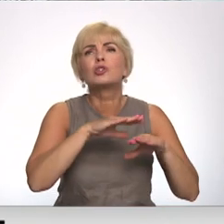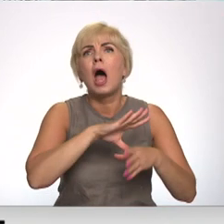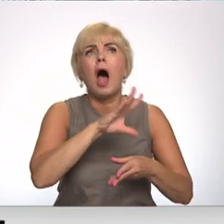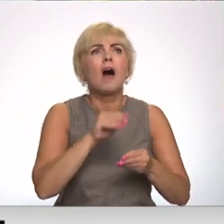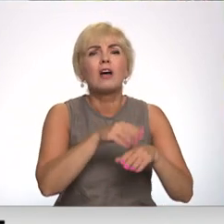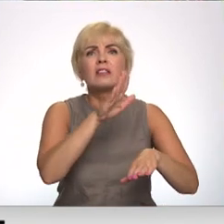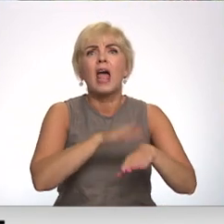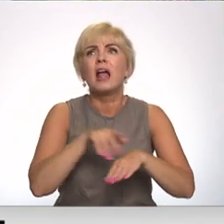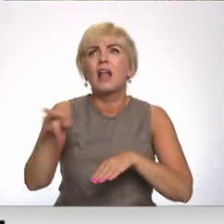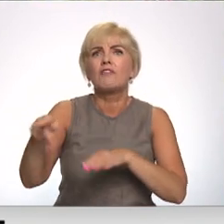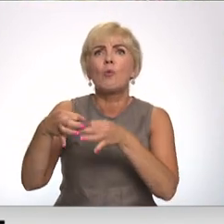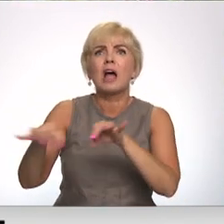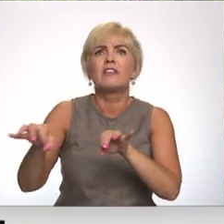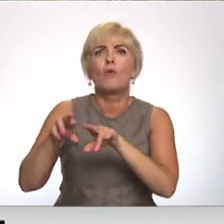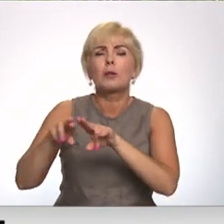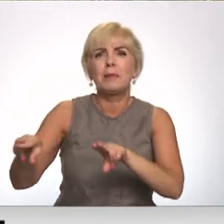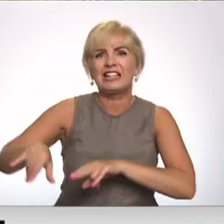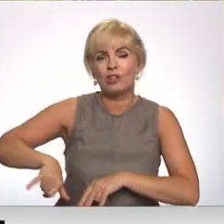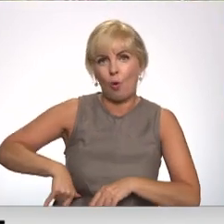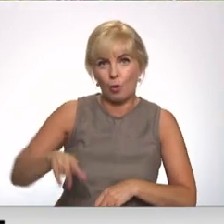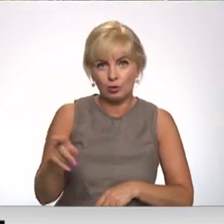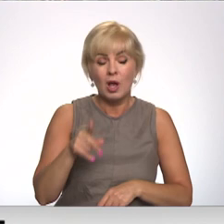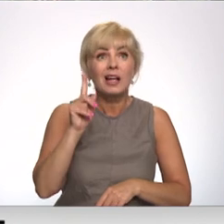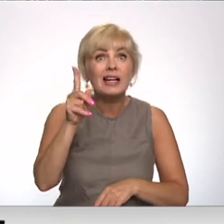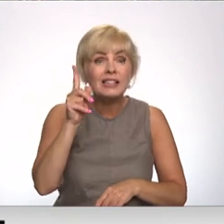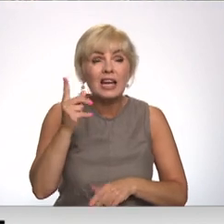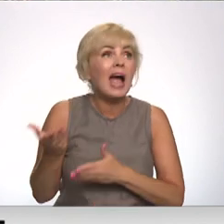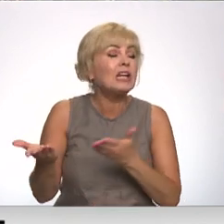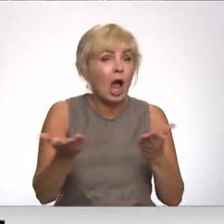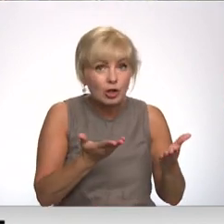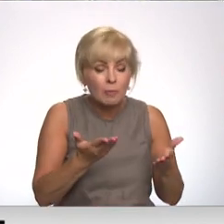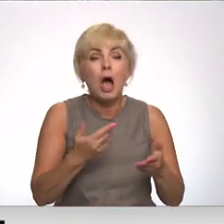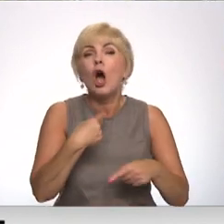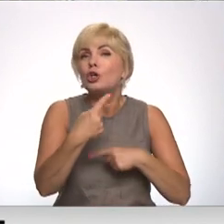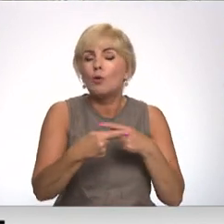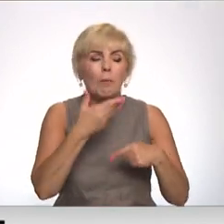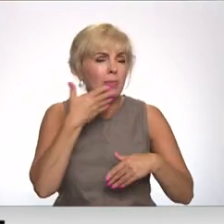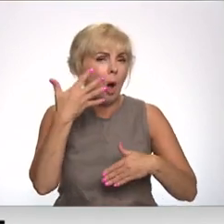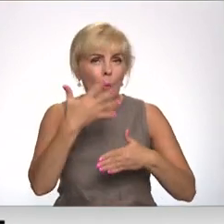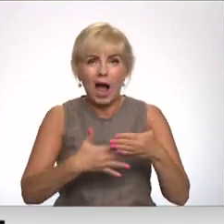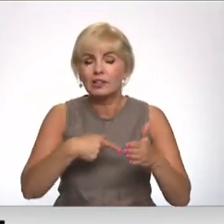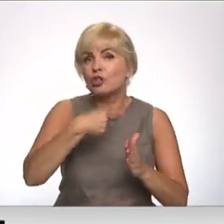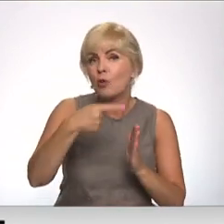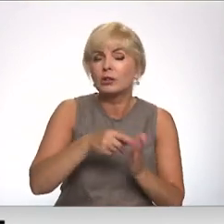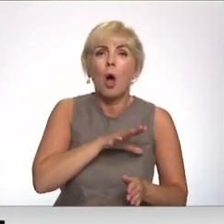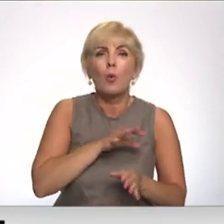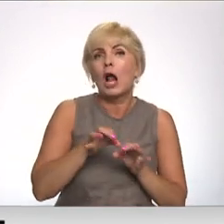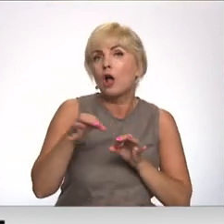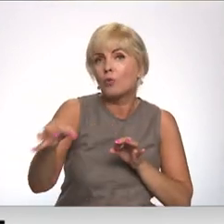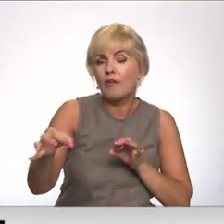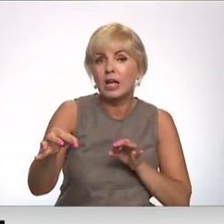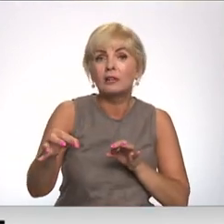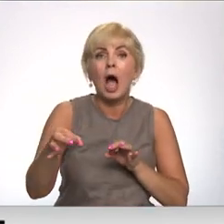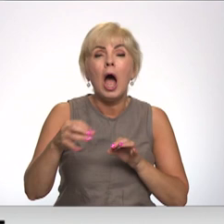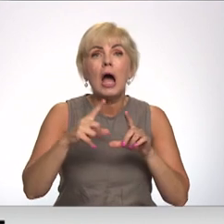prasām linkaišu kundi atkāpšanās. Tas ir izmismas. Tostarp joprojām neatrisnāts esot jautājums var ogres nodnieka kārtas